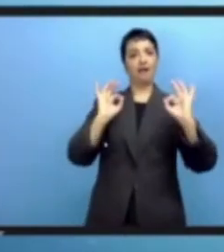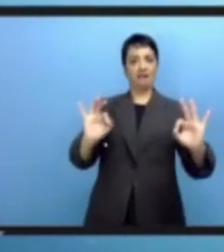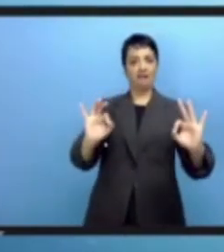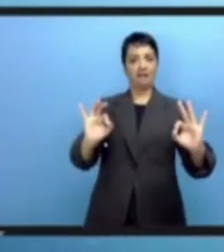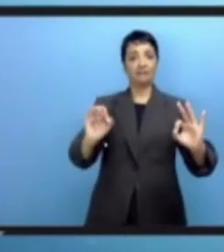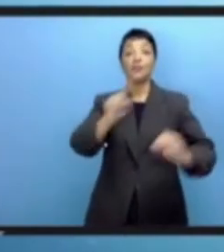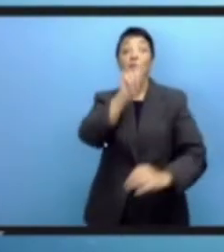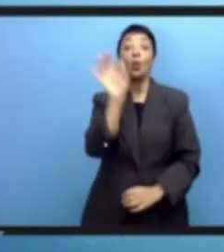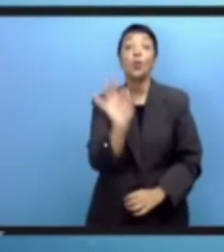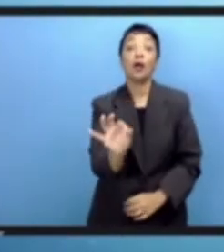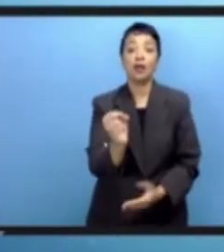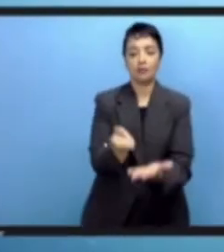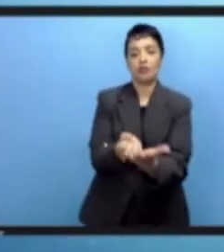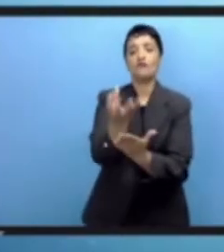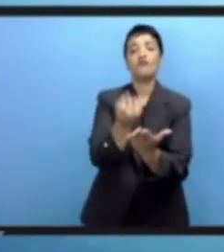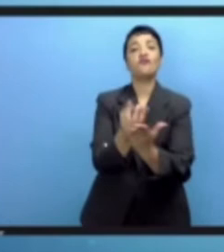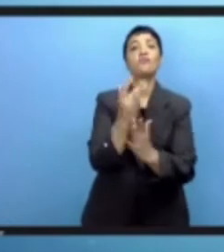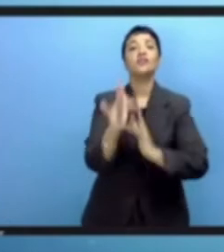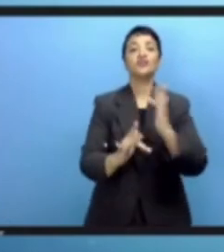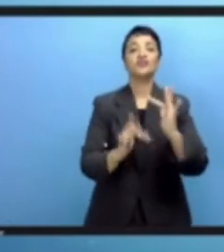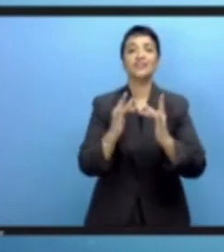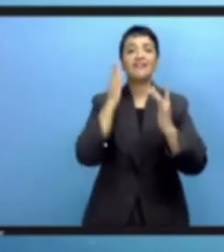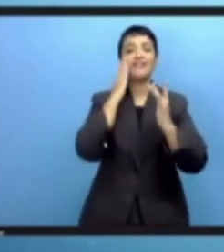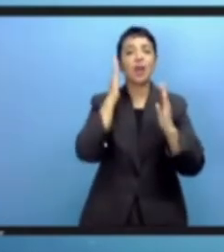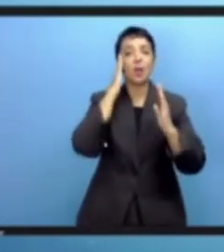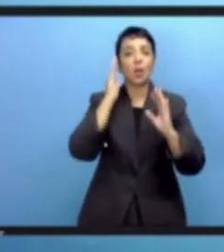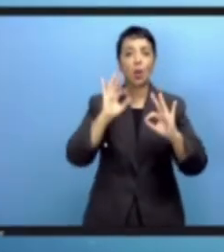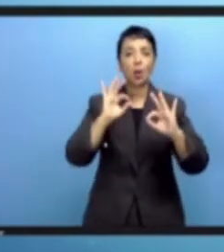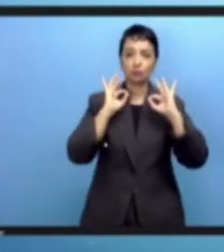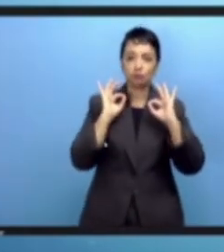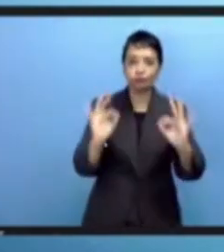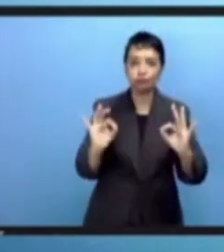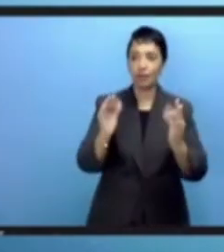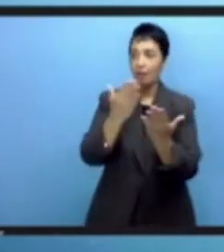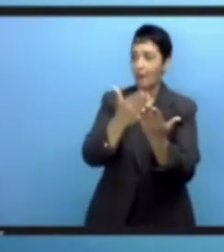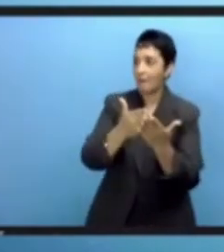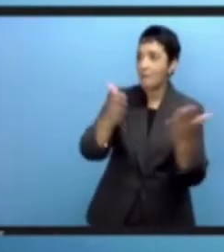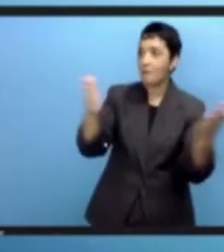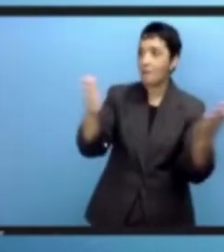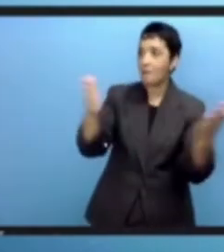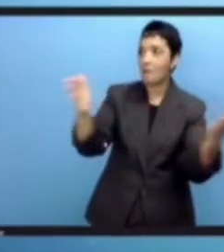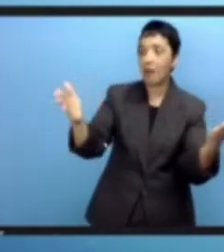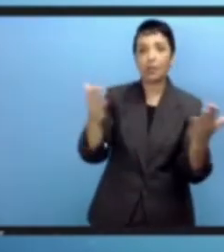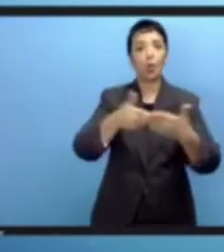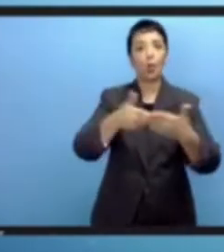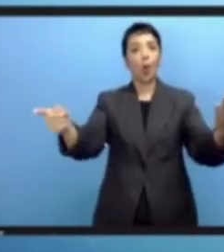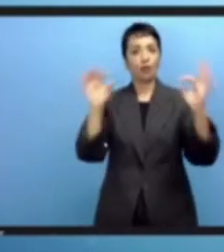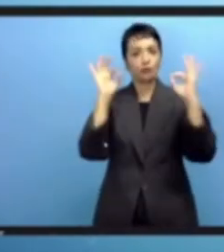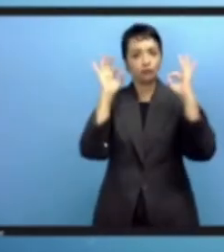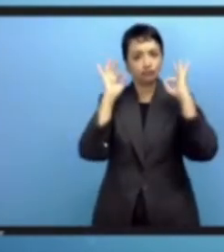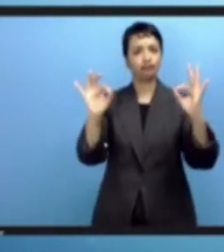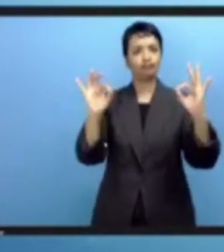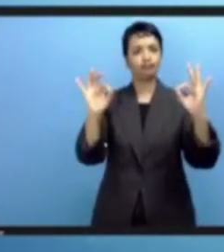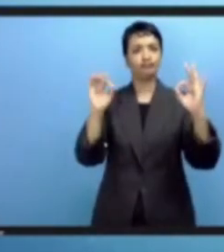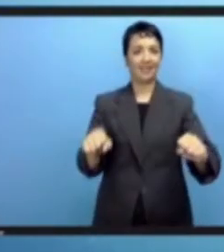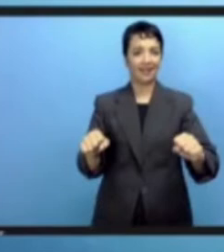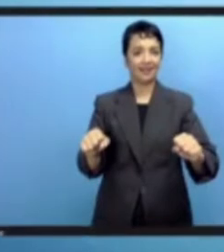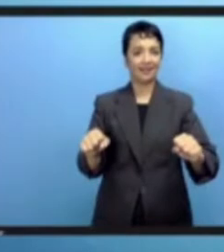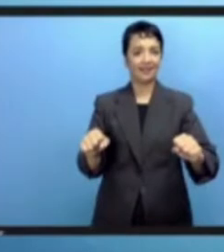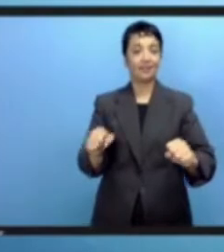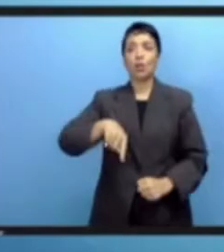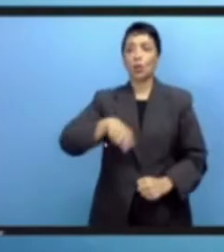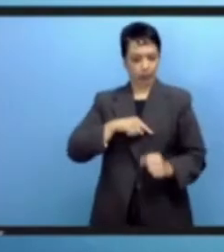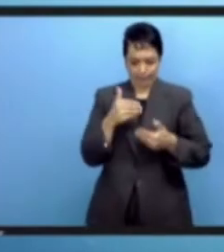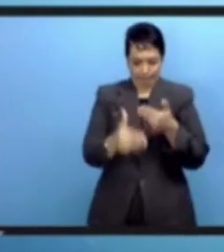مكانا خاليا من أي إساءات نود مجتمعا معلوماتيا وأن تكون شبكة الإنترنت هي